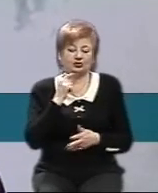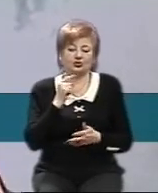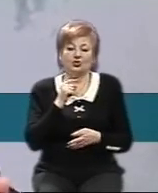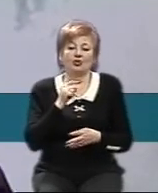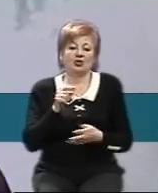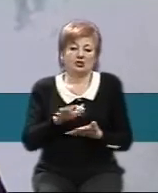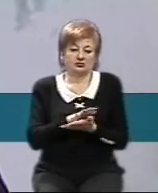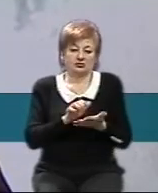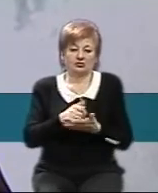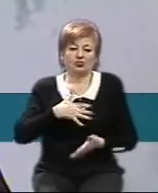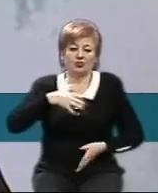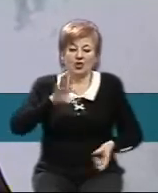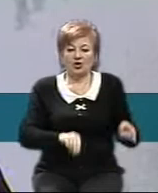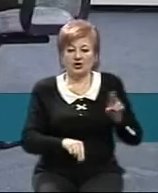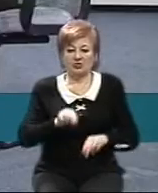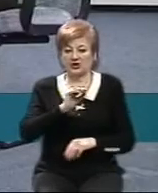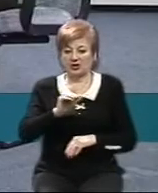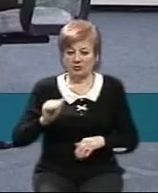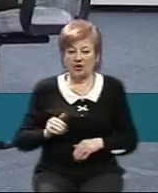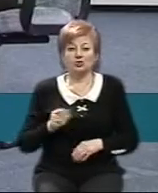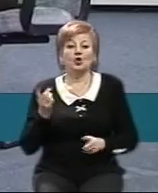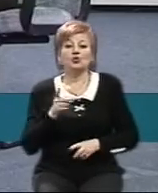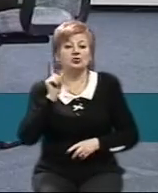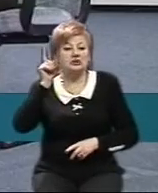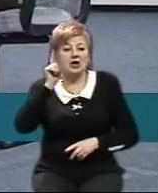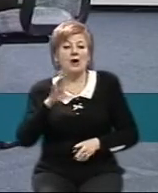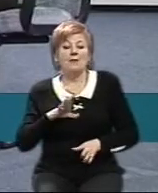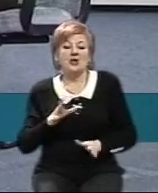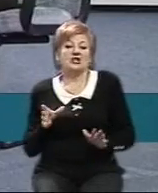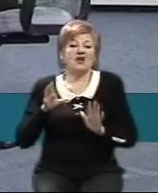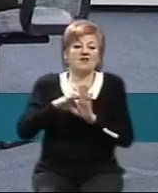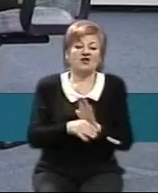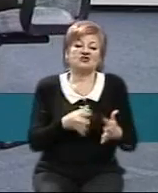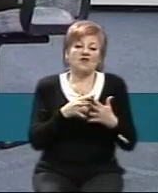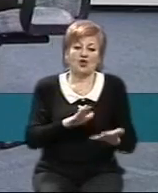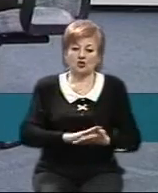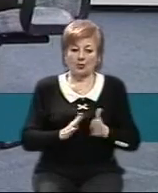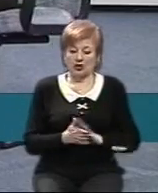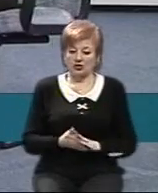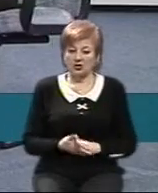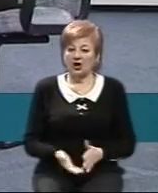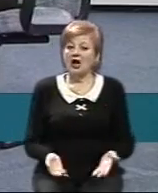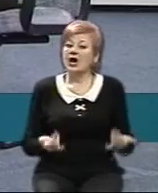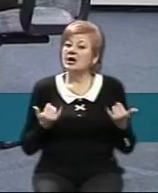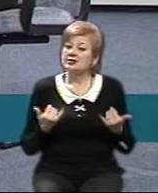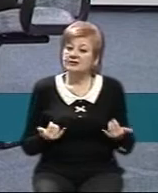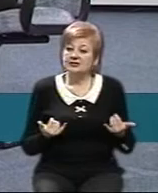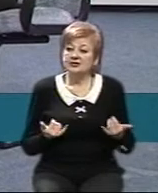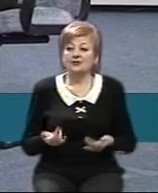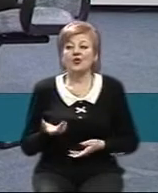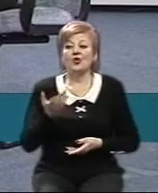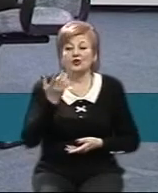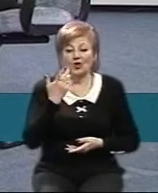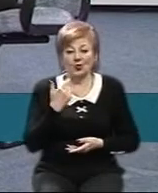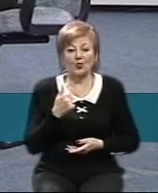якою не мали на той час наші хлопці, тоді треба було запроваджувати воєнний стан. На сьогоднішній день, знову, коли мова